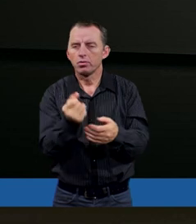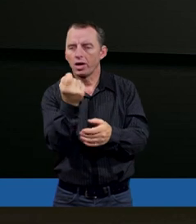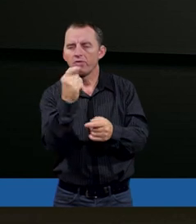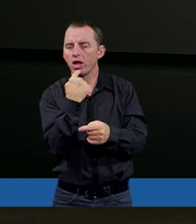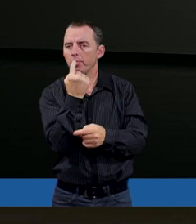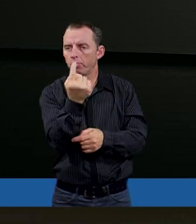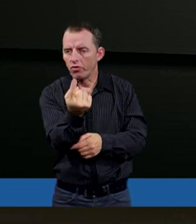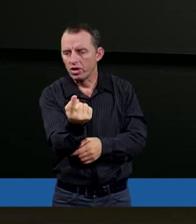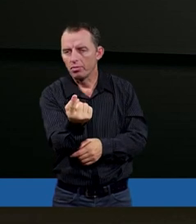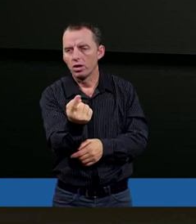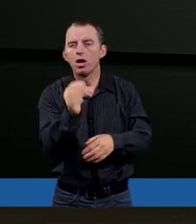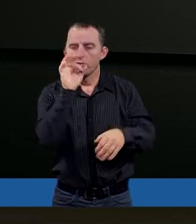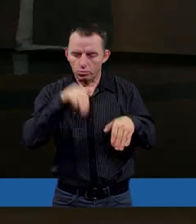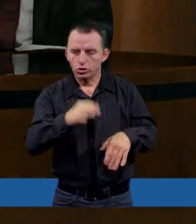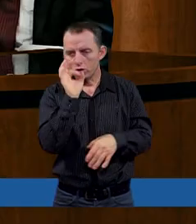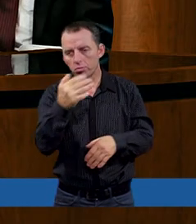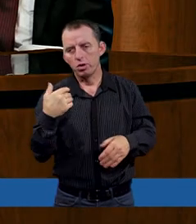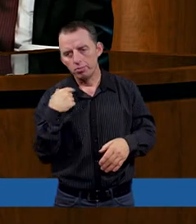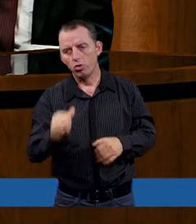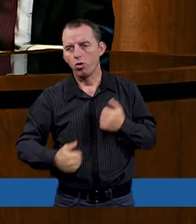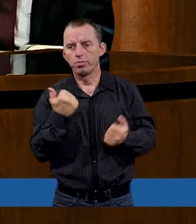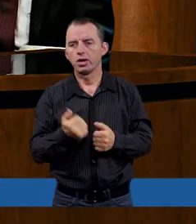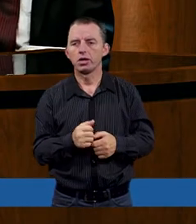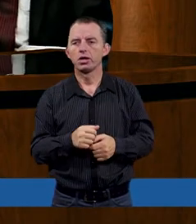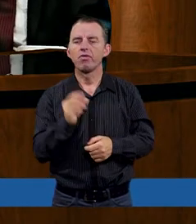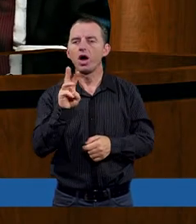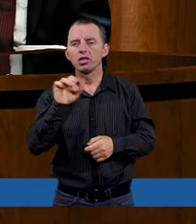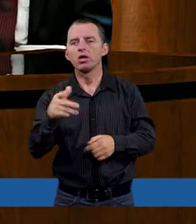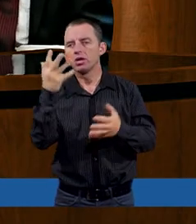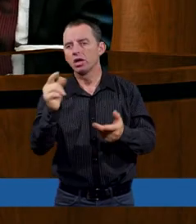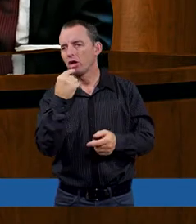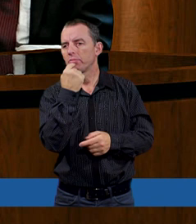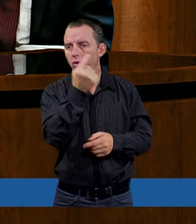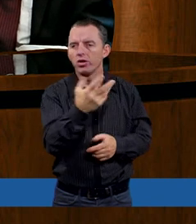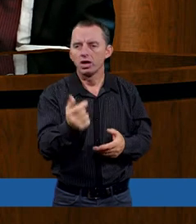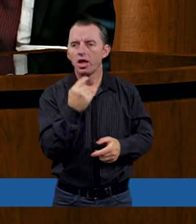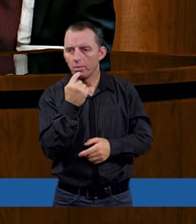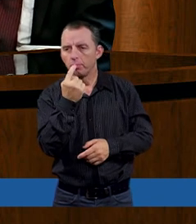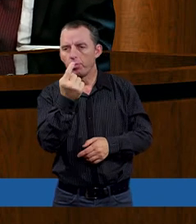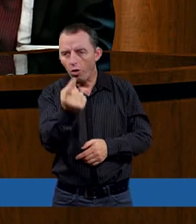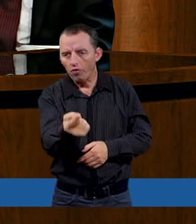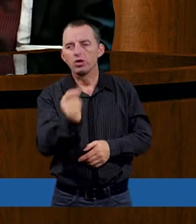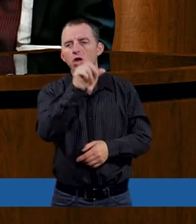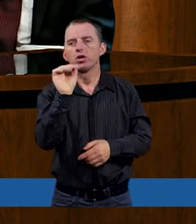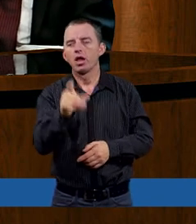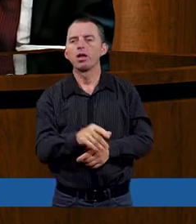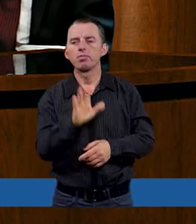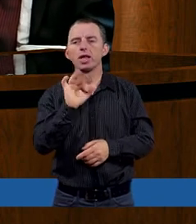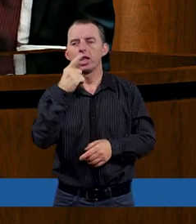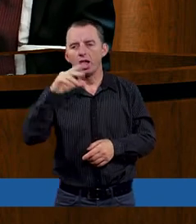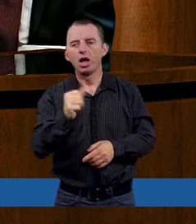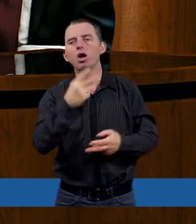Ale może dobrze byłoby... To Władysławie, chciałeś coś jeszcze powiedzieć. Chciałem powiedzieć to, że Bildat